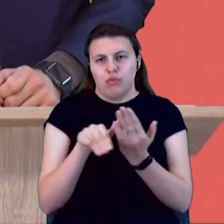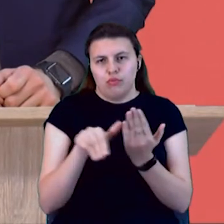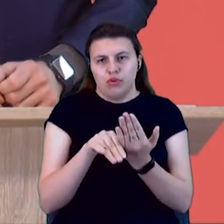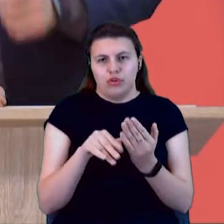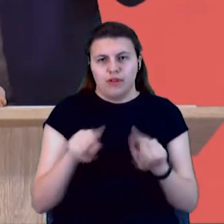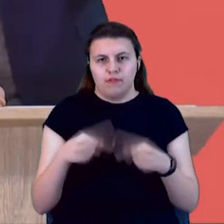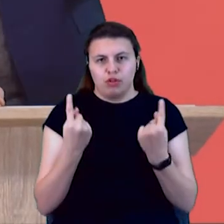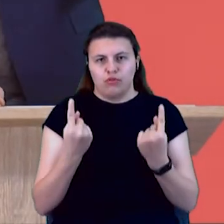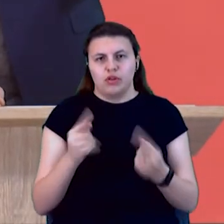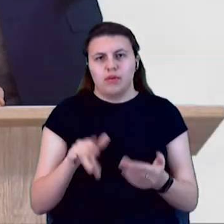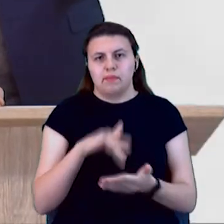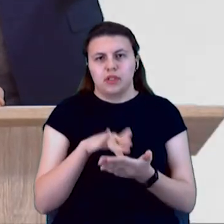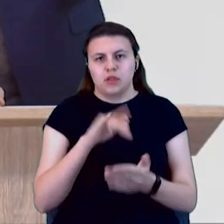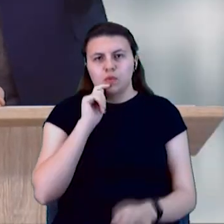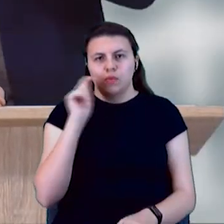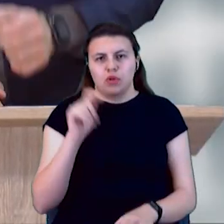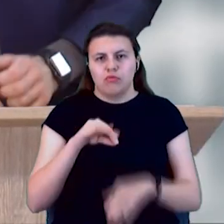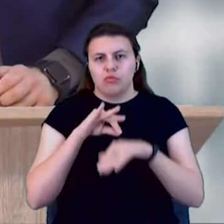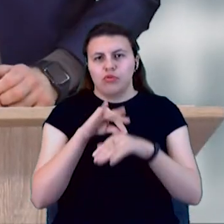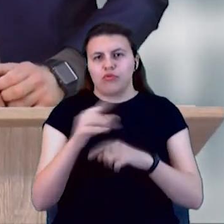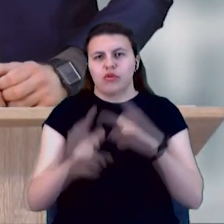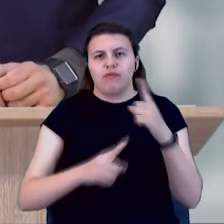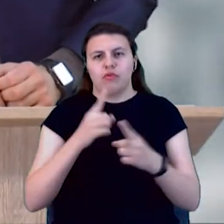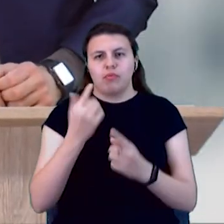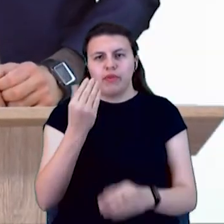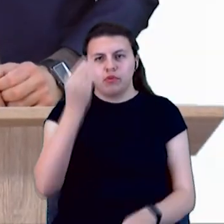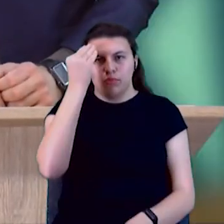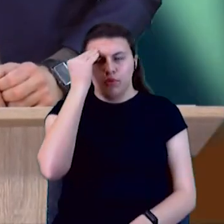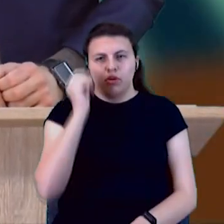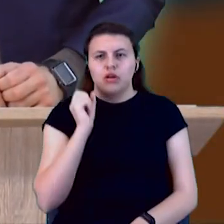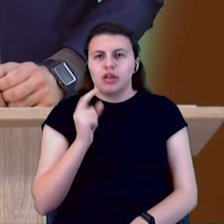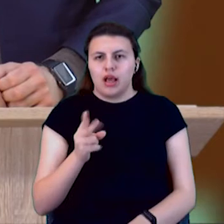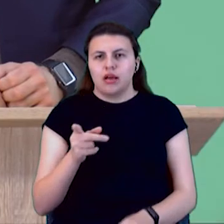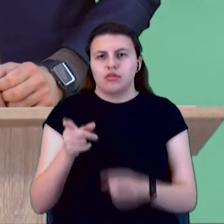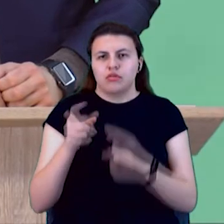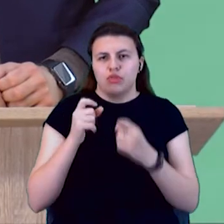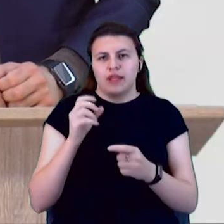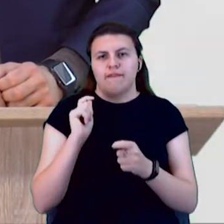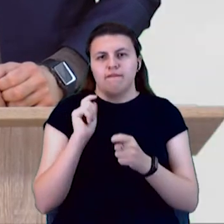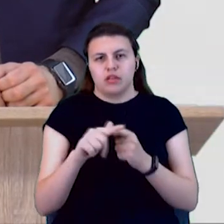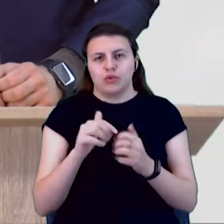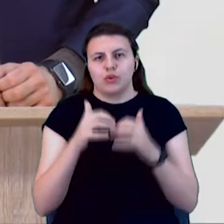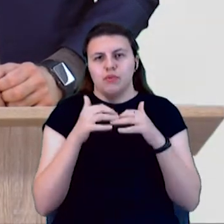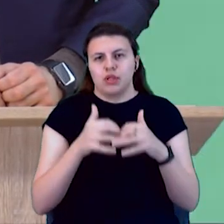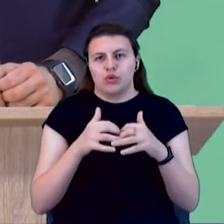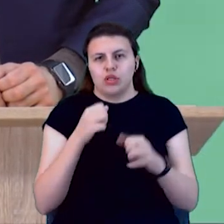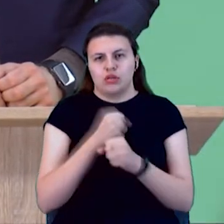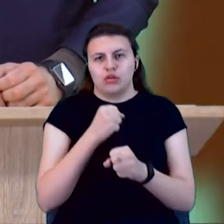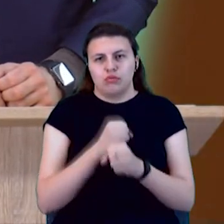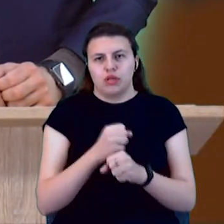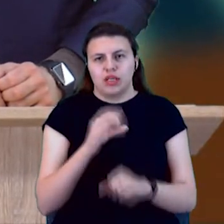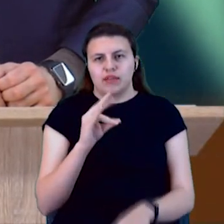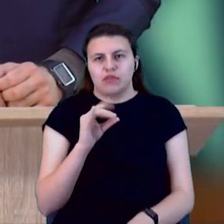України і впровадження реформ. На ваш погляд, яким чином залучити інвестиції у Краматорськ і зробити його інвестиційно